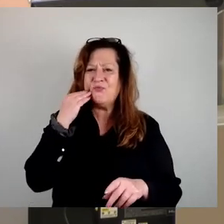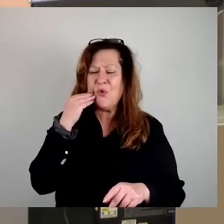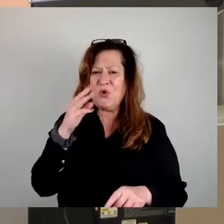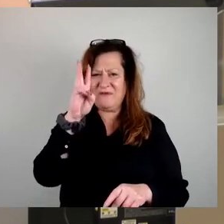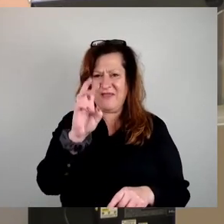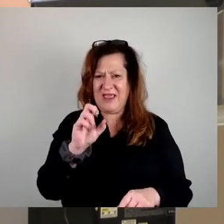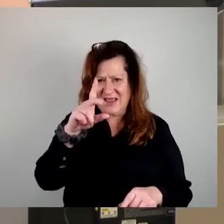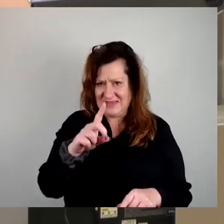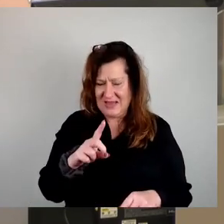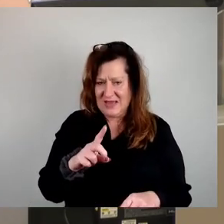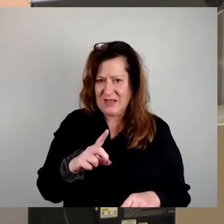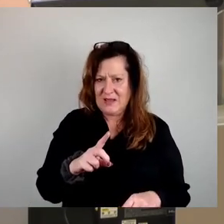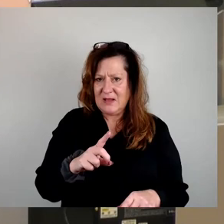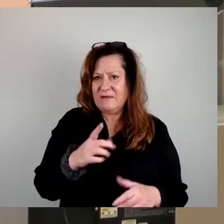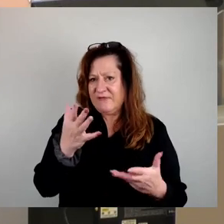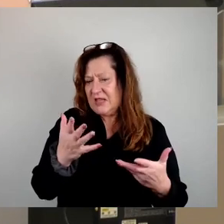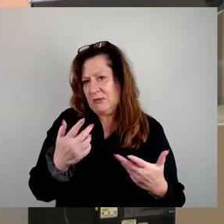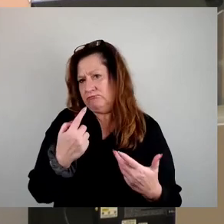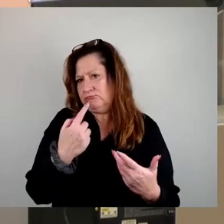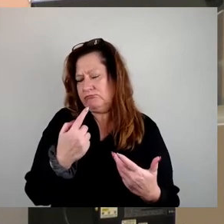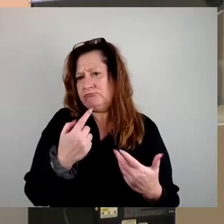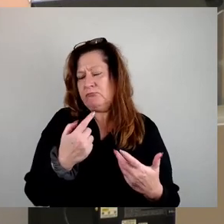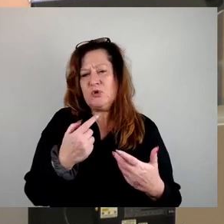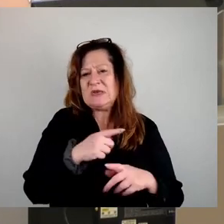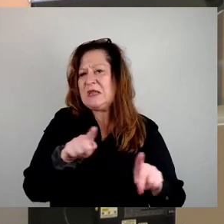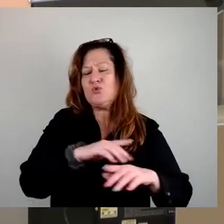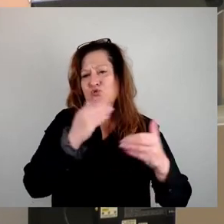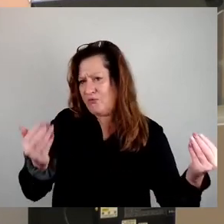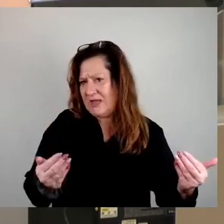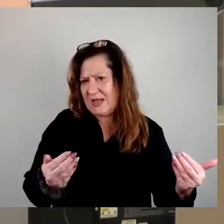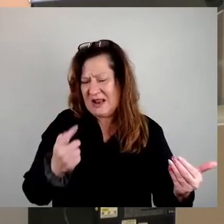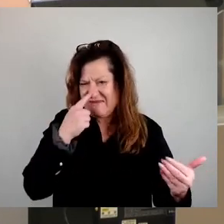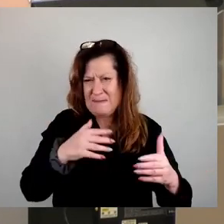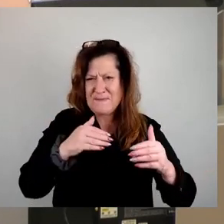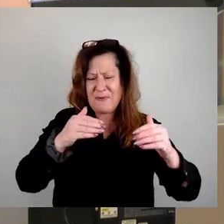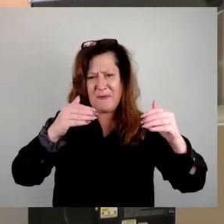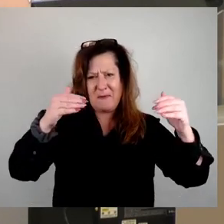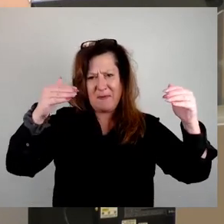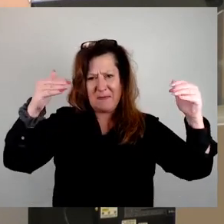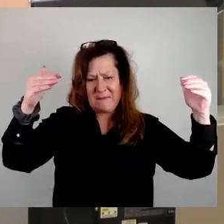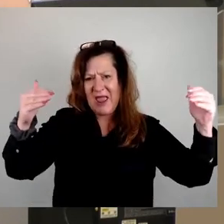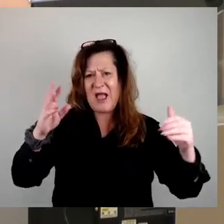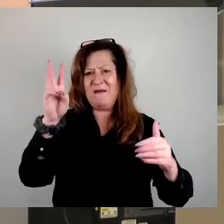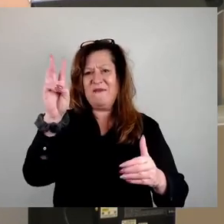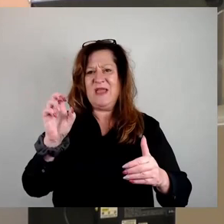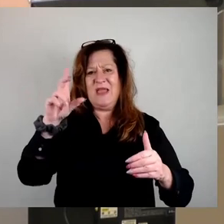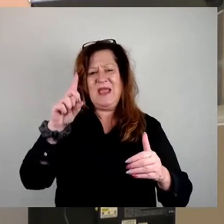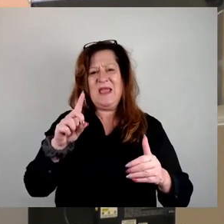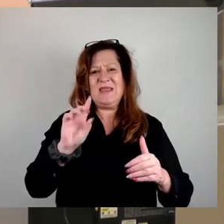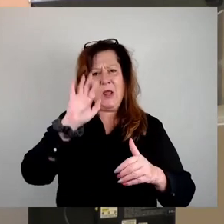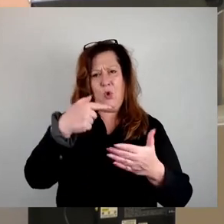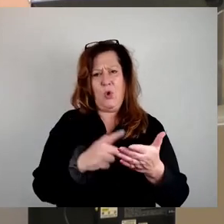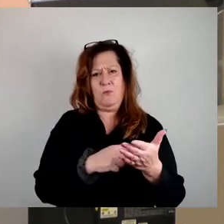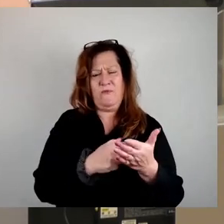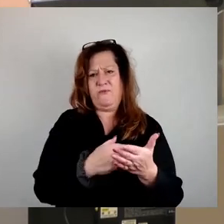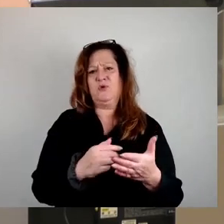dass es für die WED noch beherrschbar ist. Wäre es mehr geworden, wäre die WED organisatorisch sicherlich schnell überfordert gewesen. Das